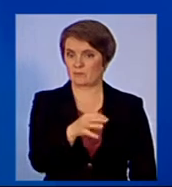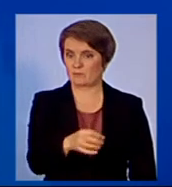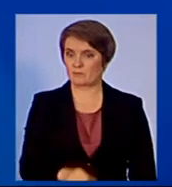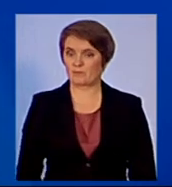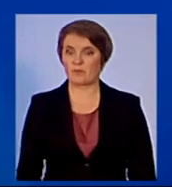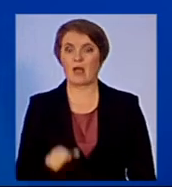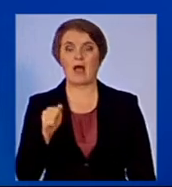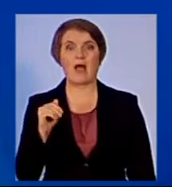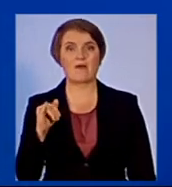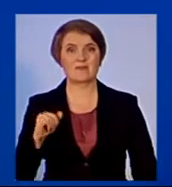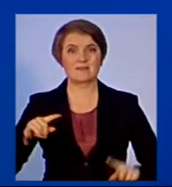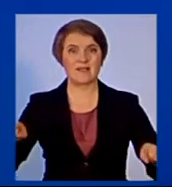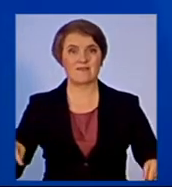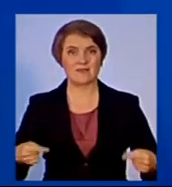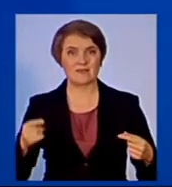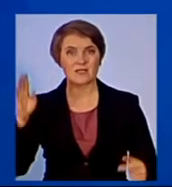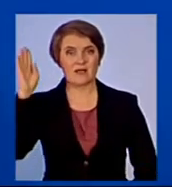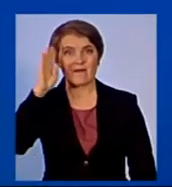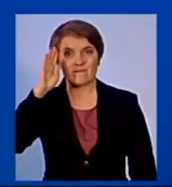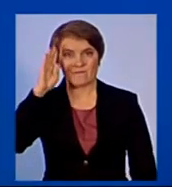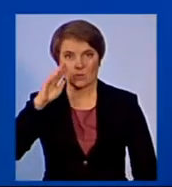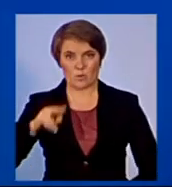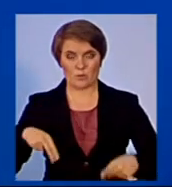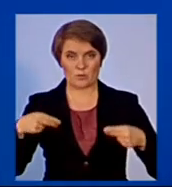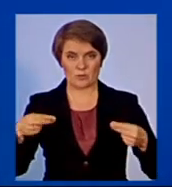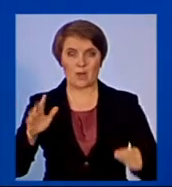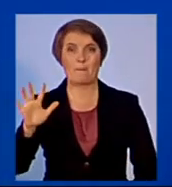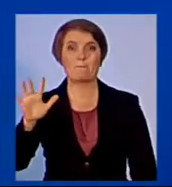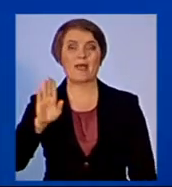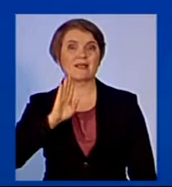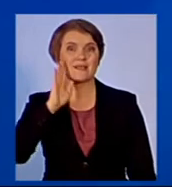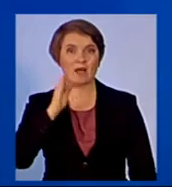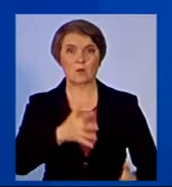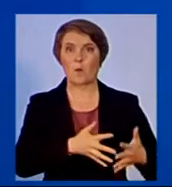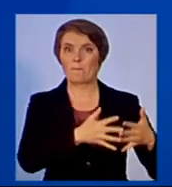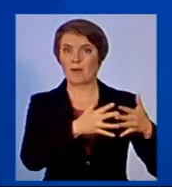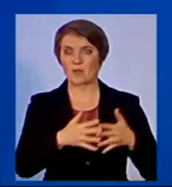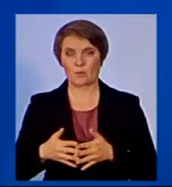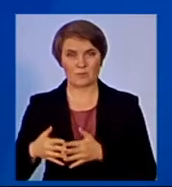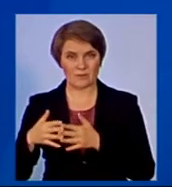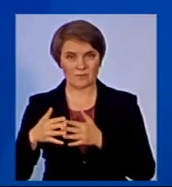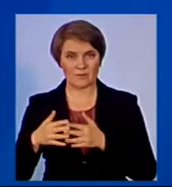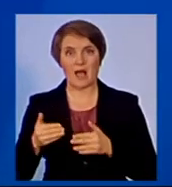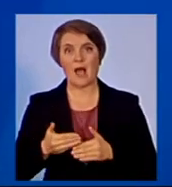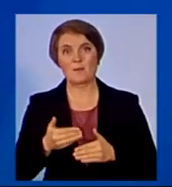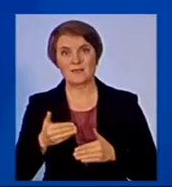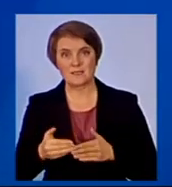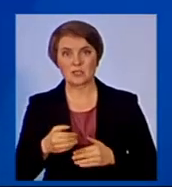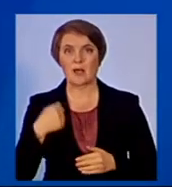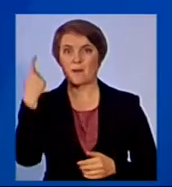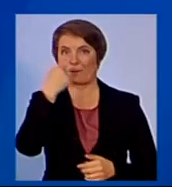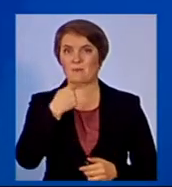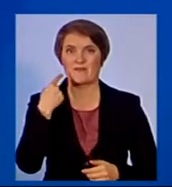В Авдіївці відновили водопостачання близько п'ятої ранку багатоповерхівкам після приватному сектору. Про це новинам на першому